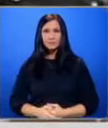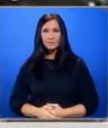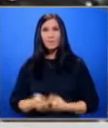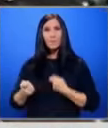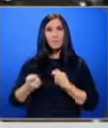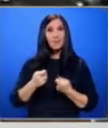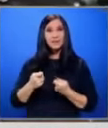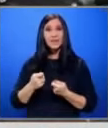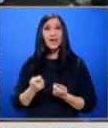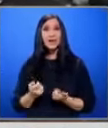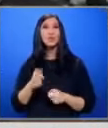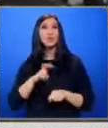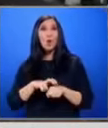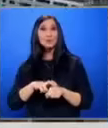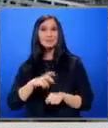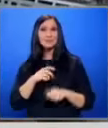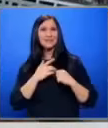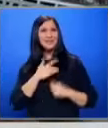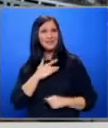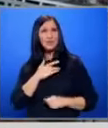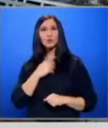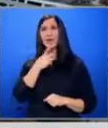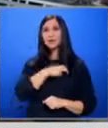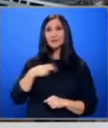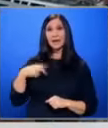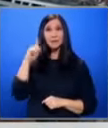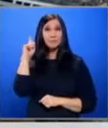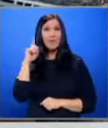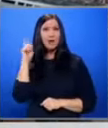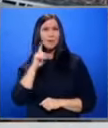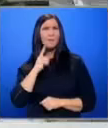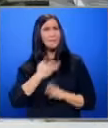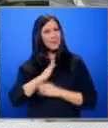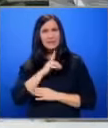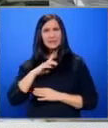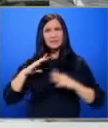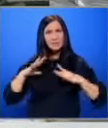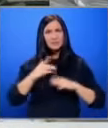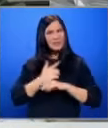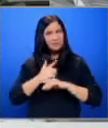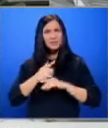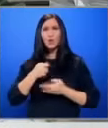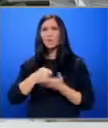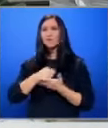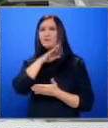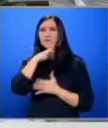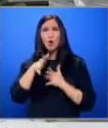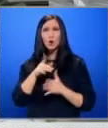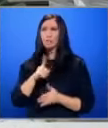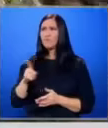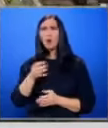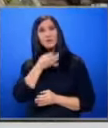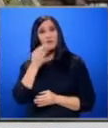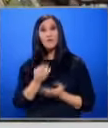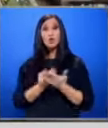Пазарът долъц в сърцето на Загреб В делничния ден купувачите са предимно възрастни хора Някои от тях все още свикват с новата